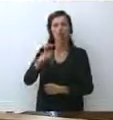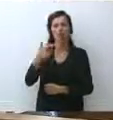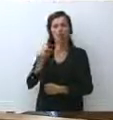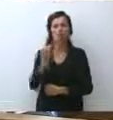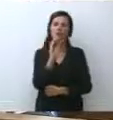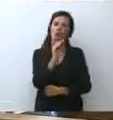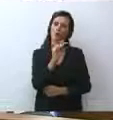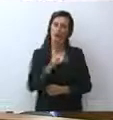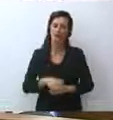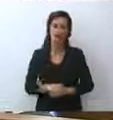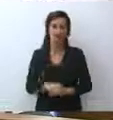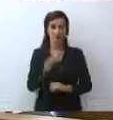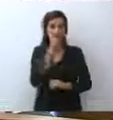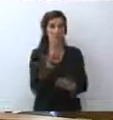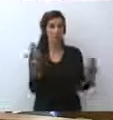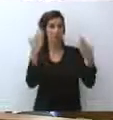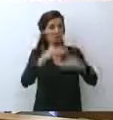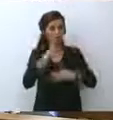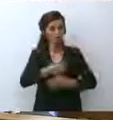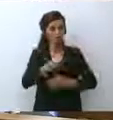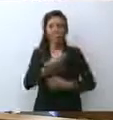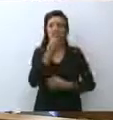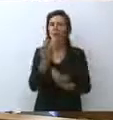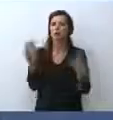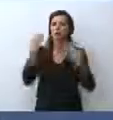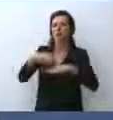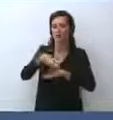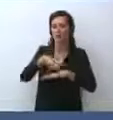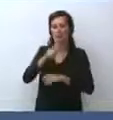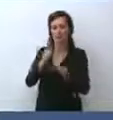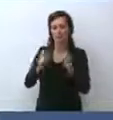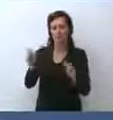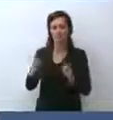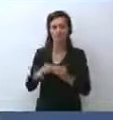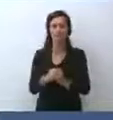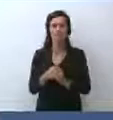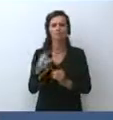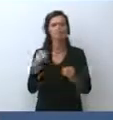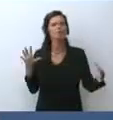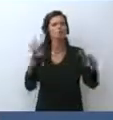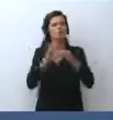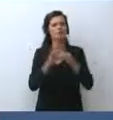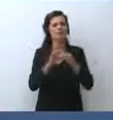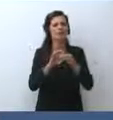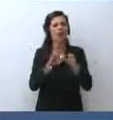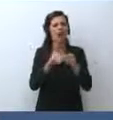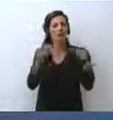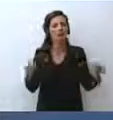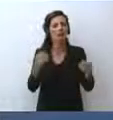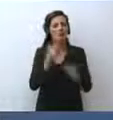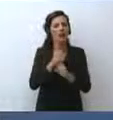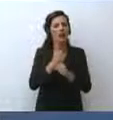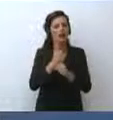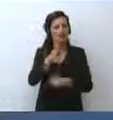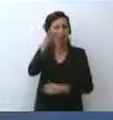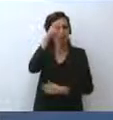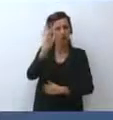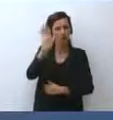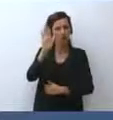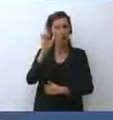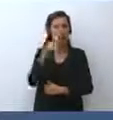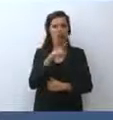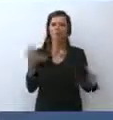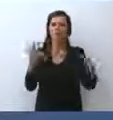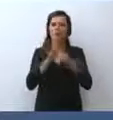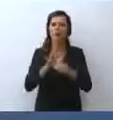Buonasera Presidente, buonasera Ministri. Io volevo tornare sull'agenda dei lavori del Governo. Lei ha citato le riforme complementari al recovery